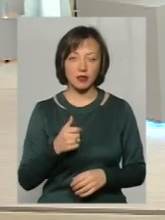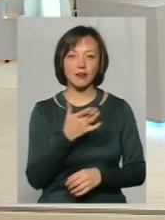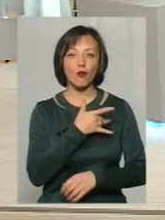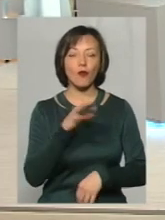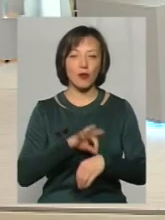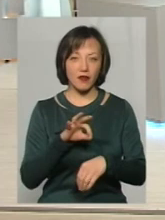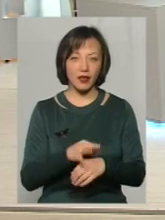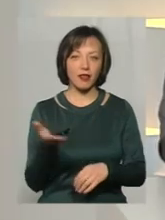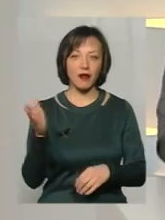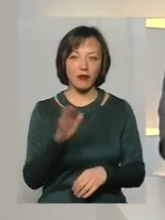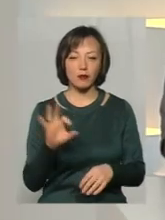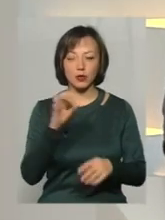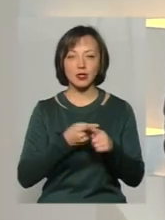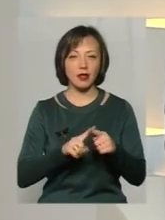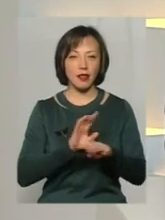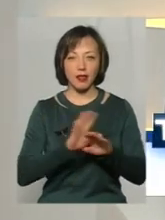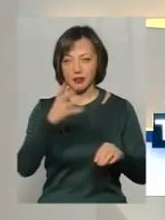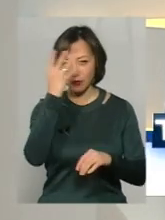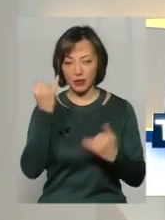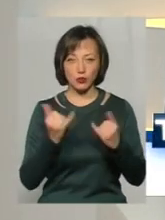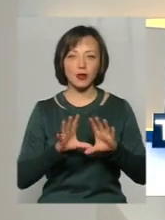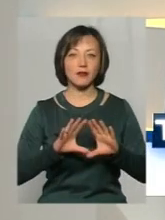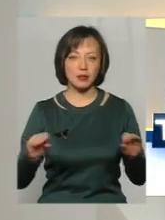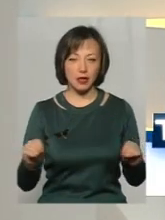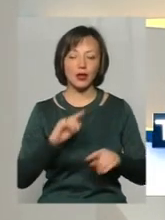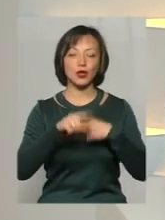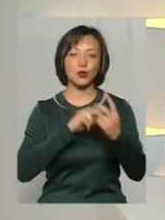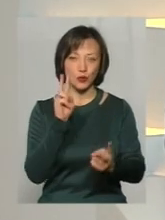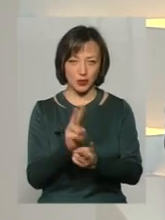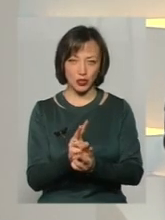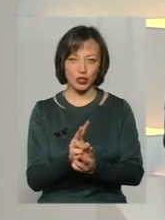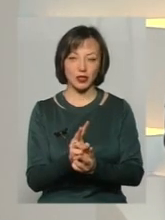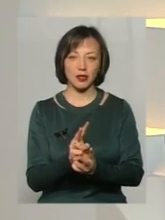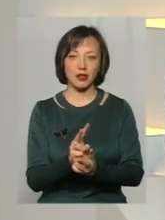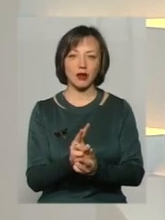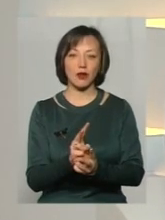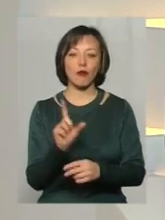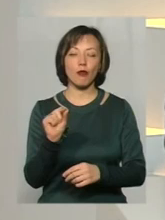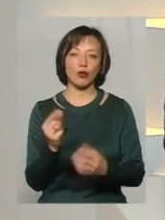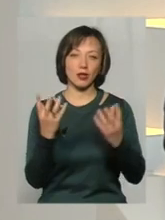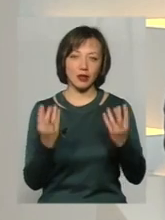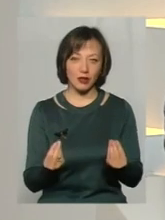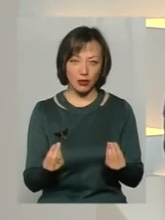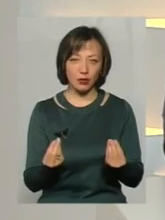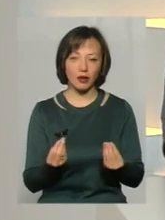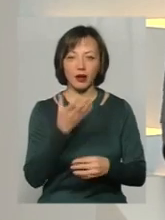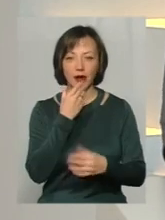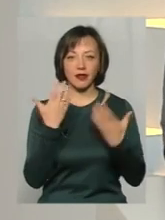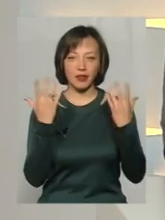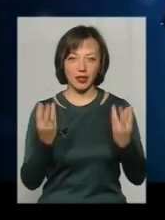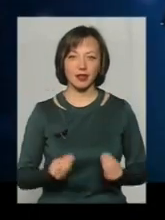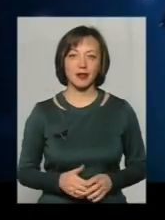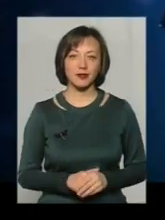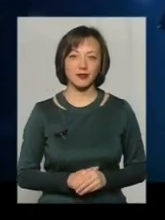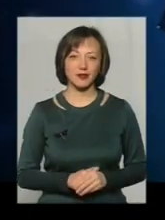вболівати. Тож давайте про це не забувати. На сьогодні це все. До зустрічі вже у понеділок. Гарних вихідних!